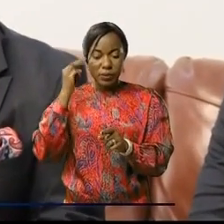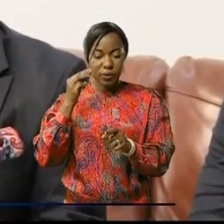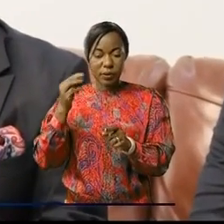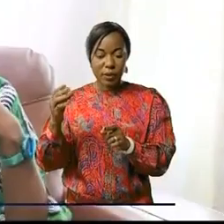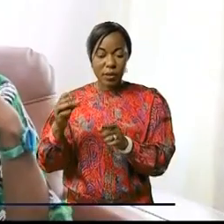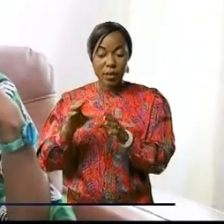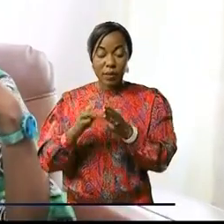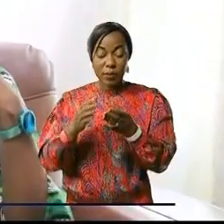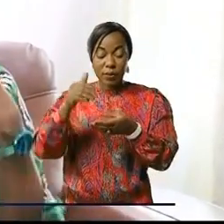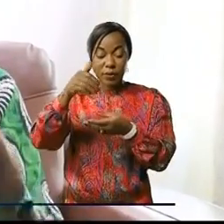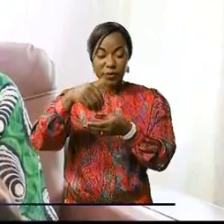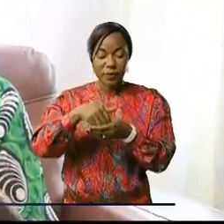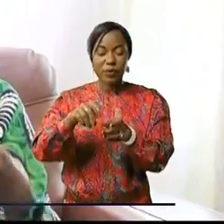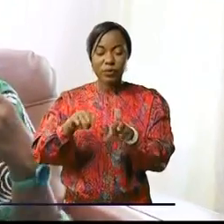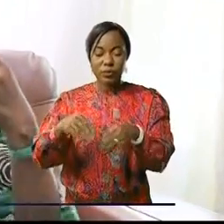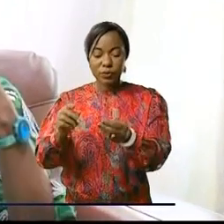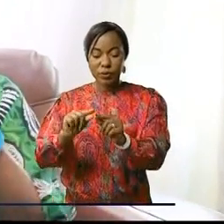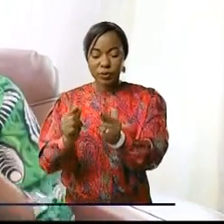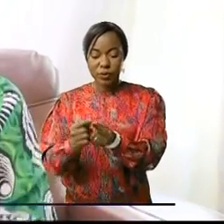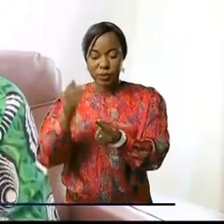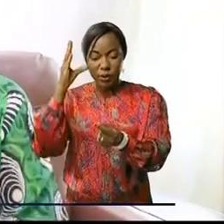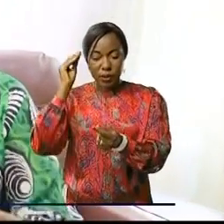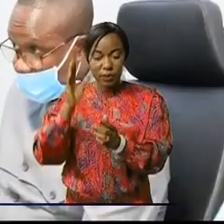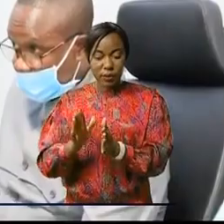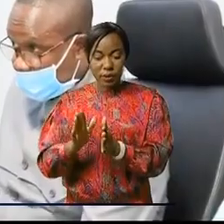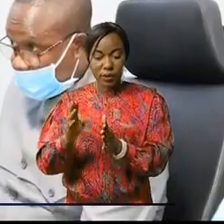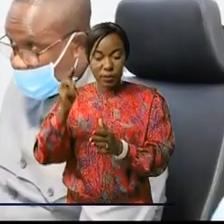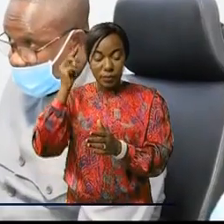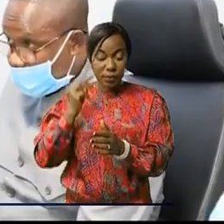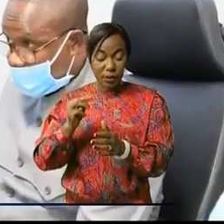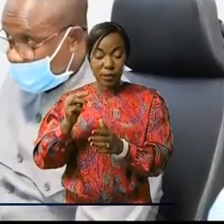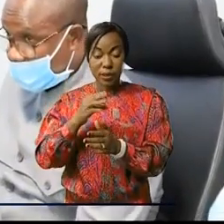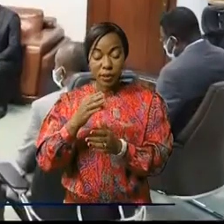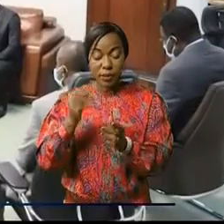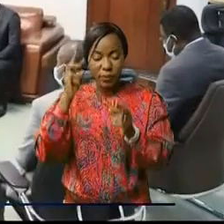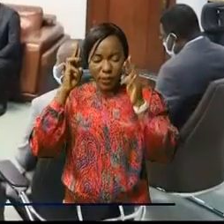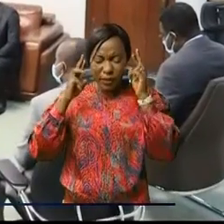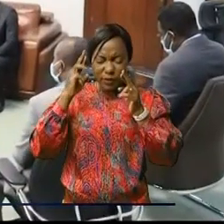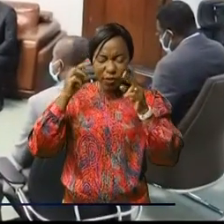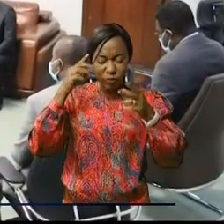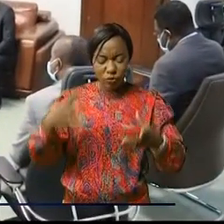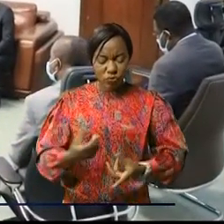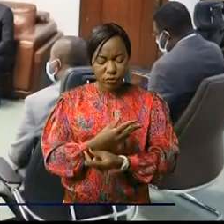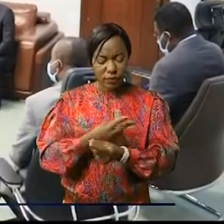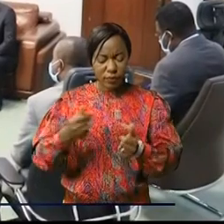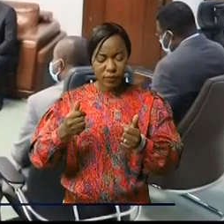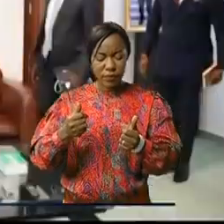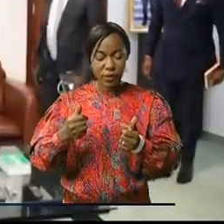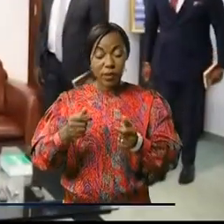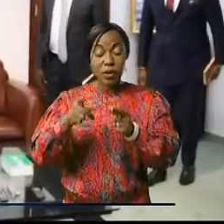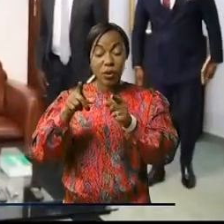portefeuille. Une commission sera mise en place où les experts du ministère et ceux de la Silou vont réfléchir pour trouver une issue heureuse.